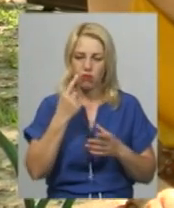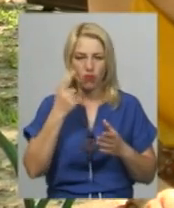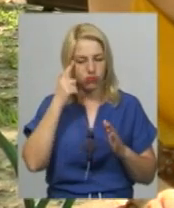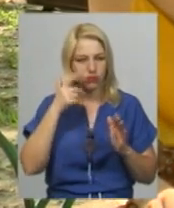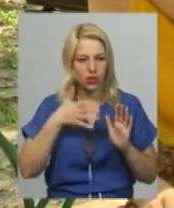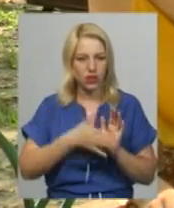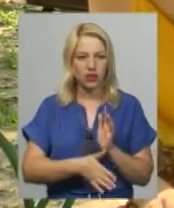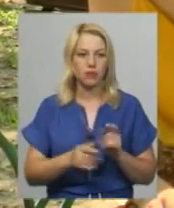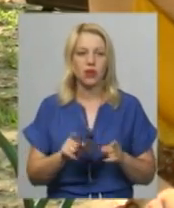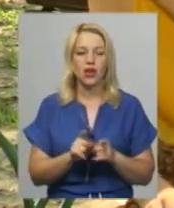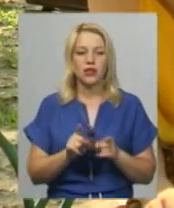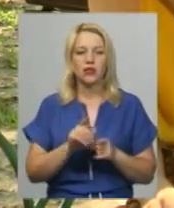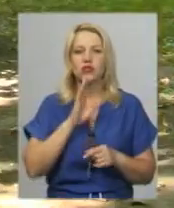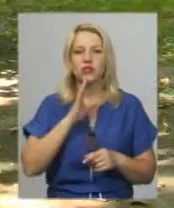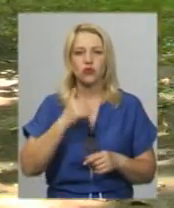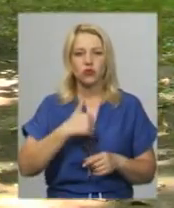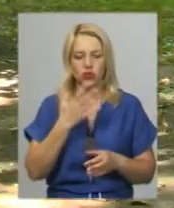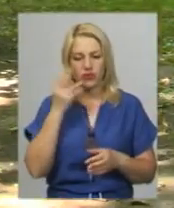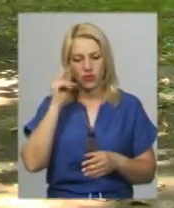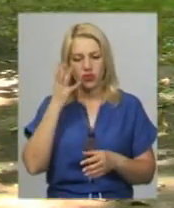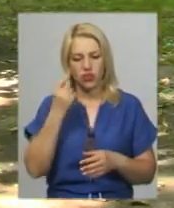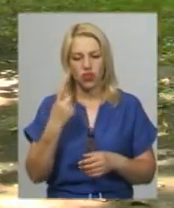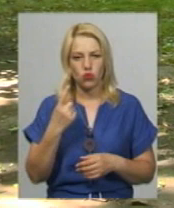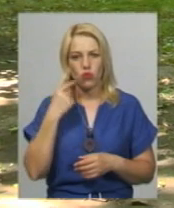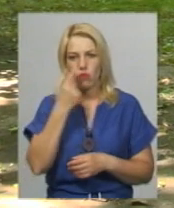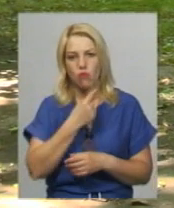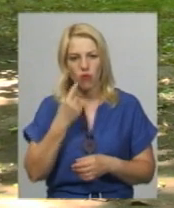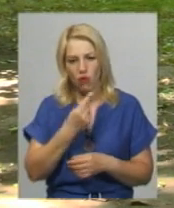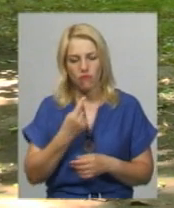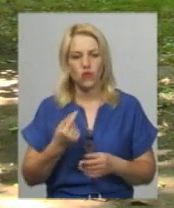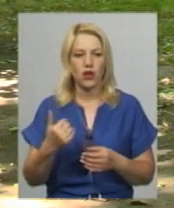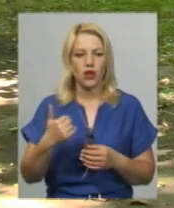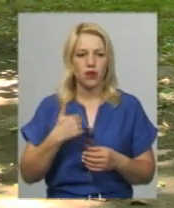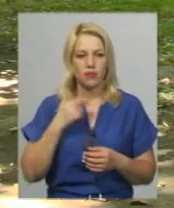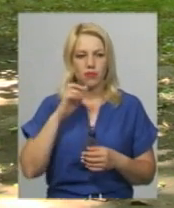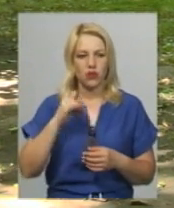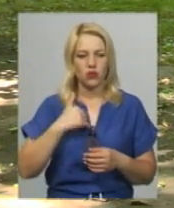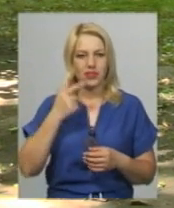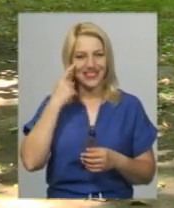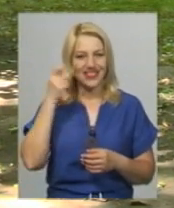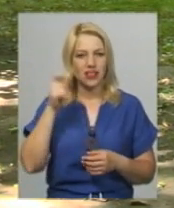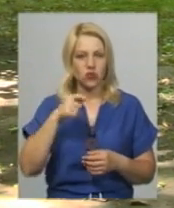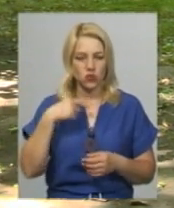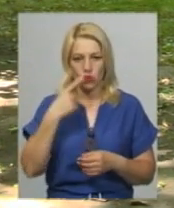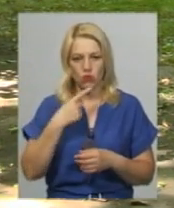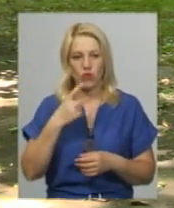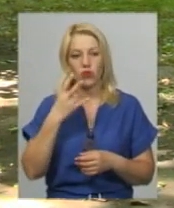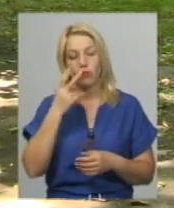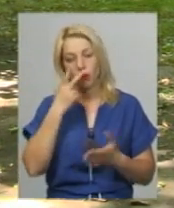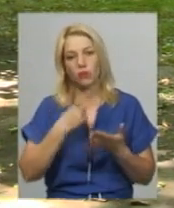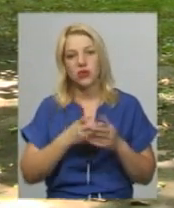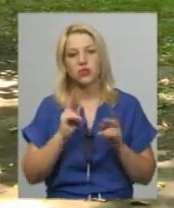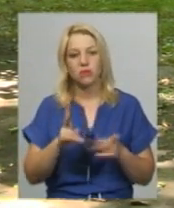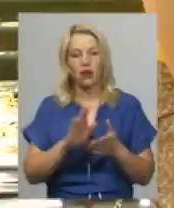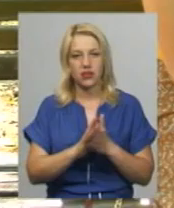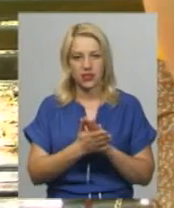Булезе ще планує вивчити одну мову. Було б цікаво взіти зовсім в бік і вивчити якусь китайську, але побачимо, як